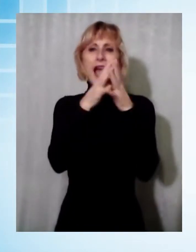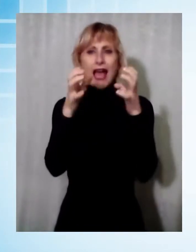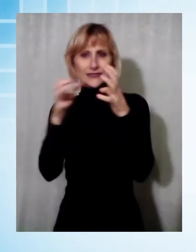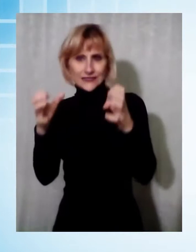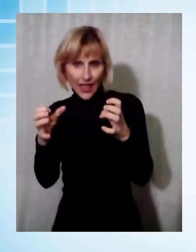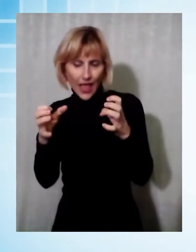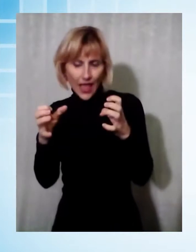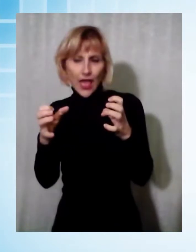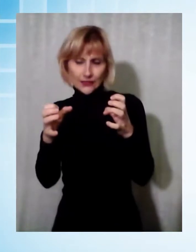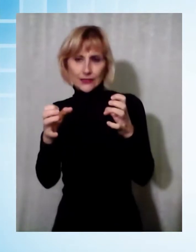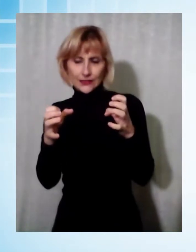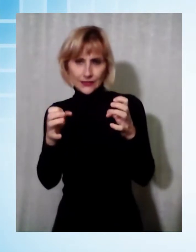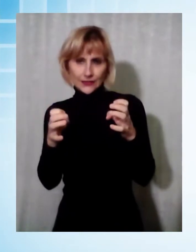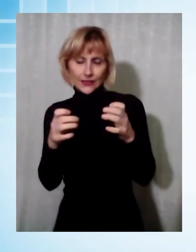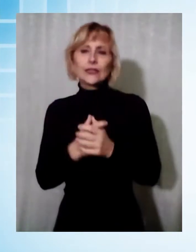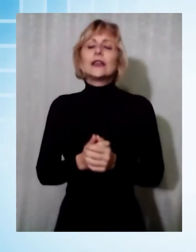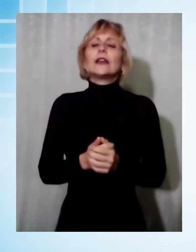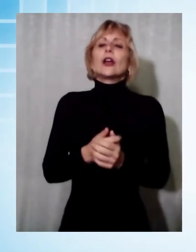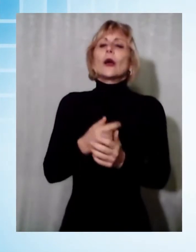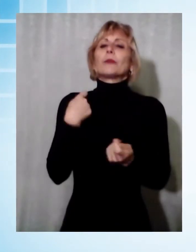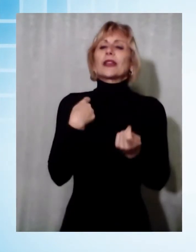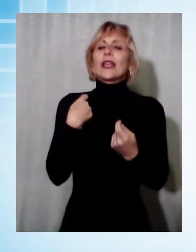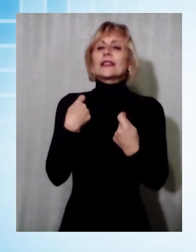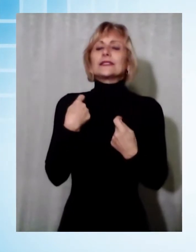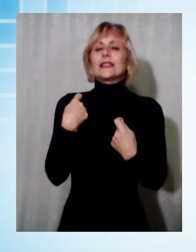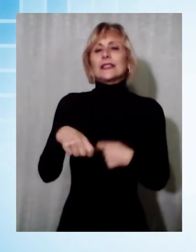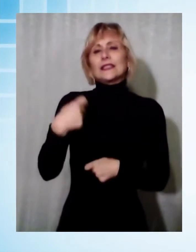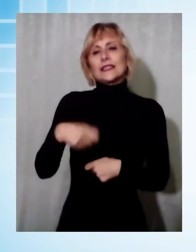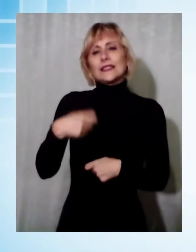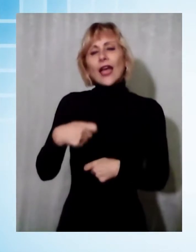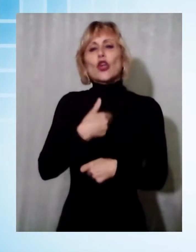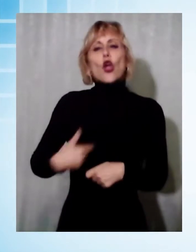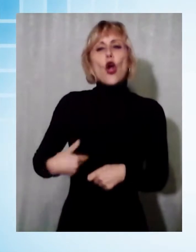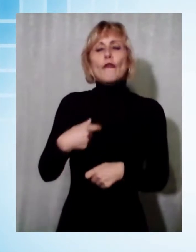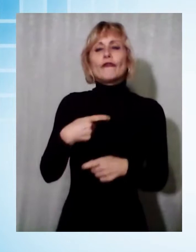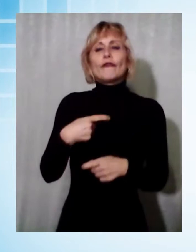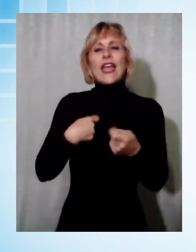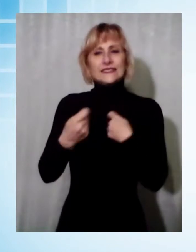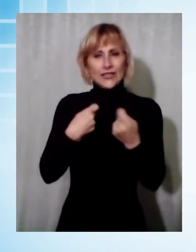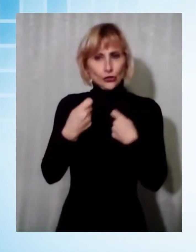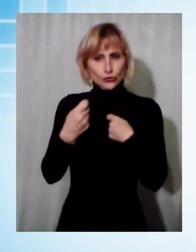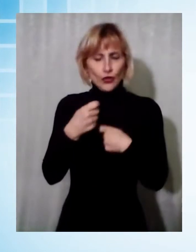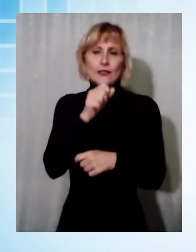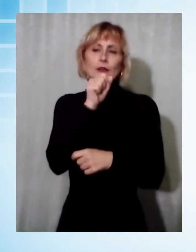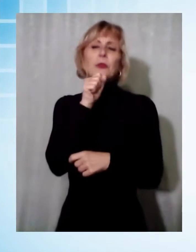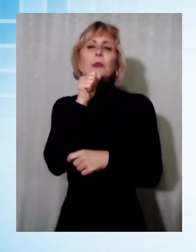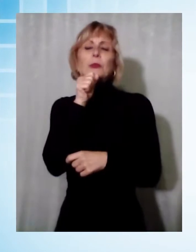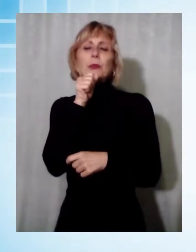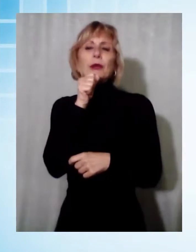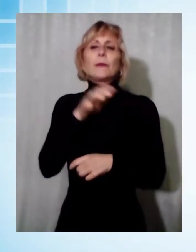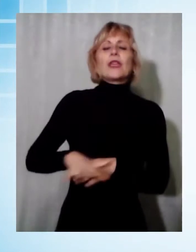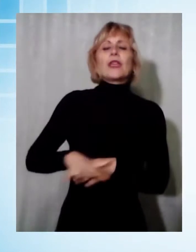Gli fa eco il presidente di Confesercenti Toscana Nord, Alessio Lucarotti. In piazza Napoleone erano presenti diverse categorie